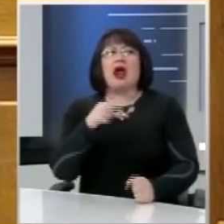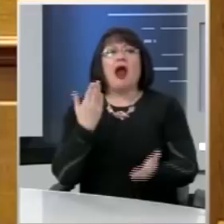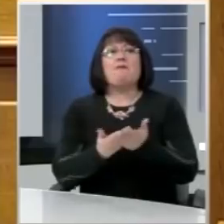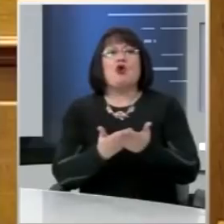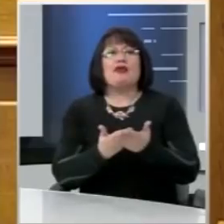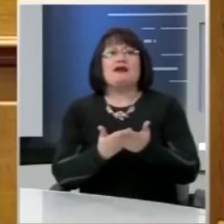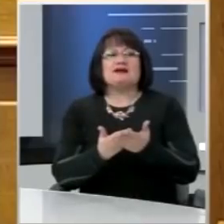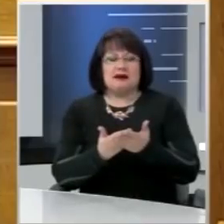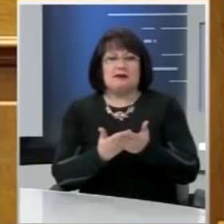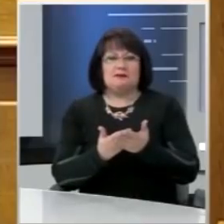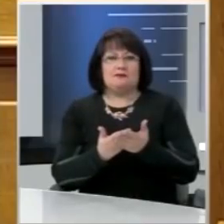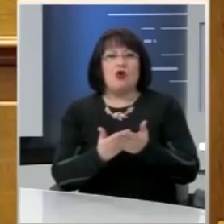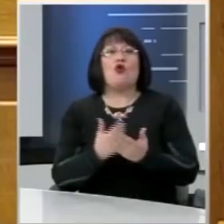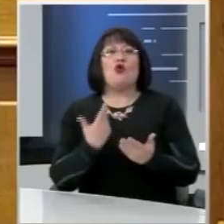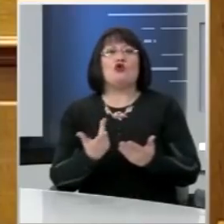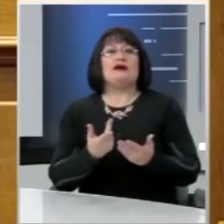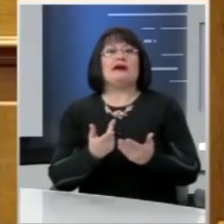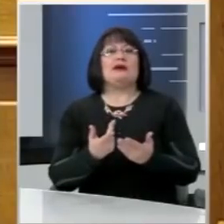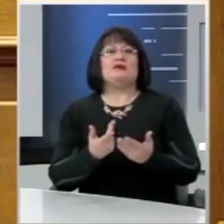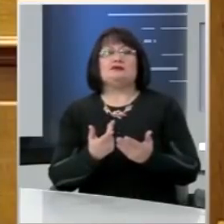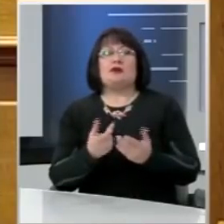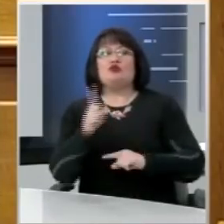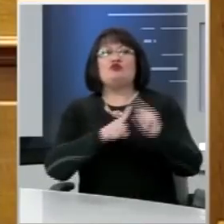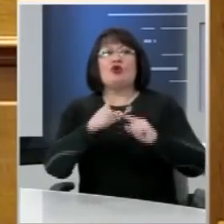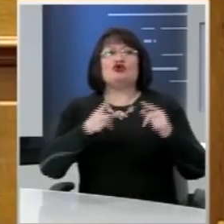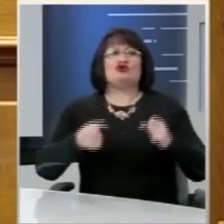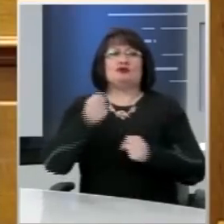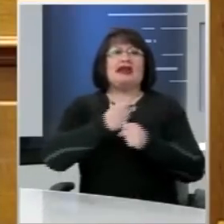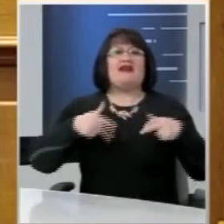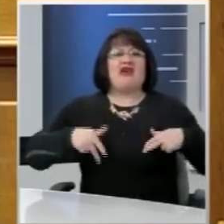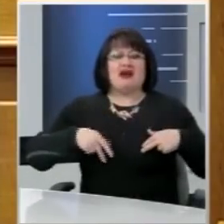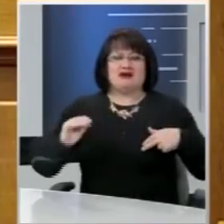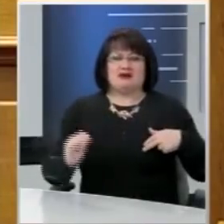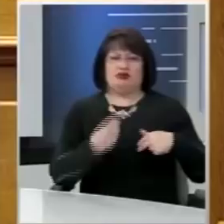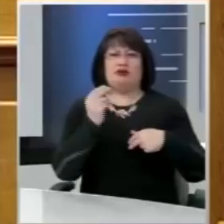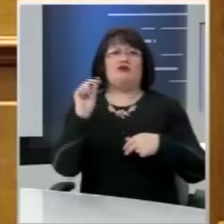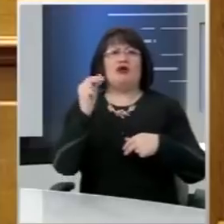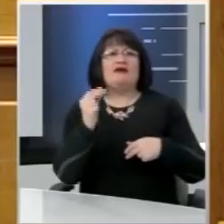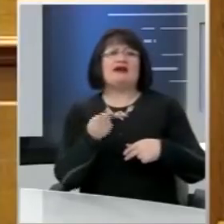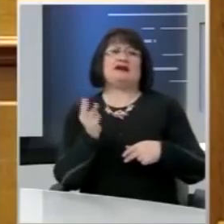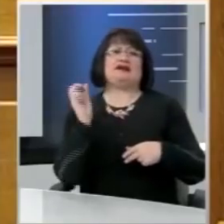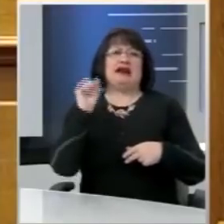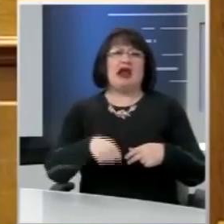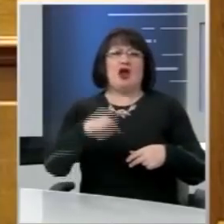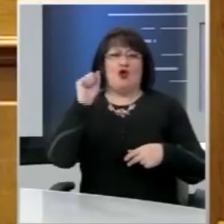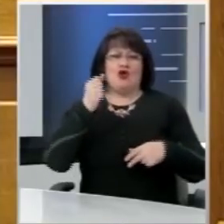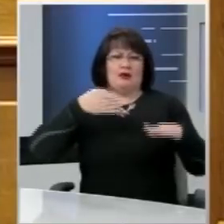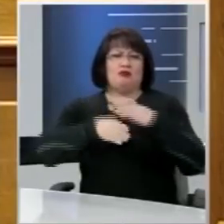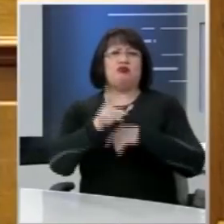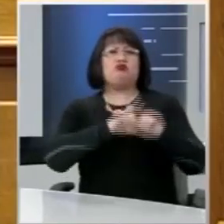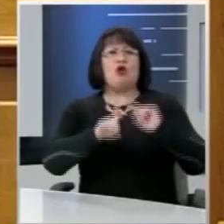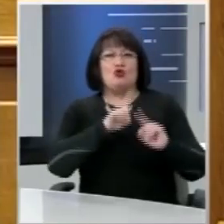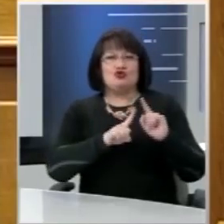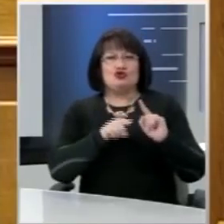η έκβαση εκλογικών μαχών, το ποιος είναι στην κυβέρνηση, ποιος εκλέγεται και μπαίνει ή δεν μπαίνει στη Βουλή και άλλα,